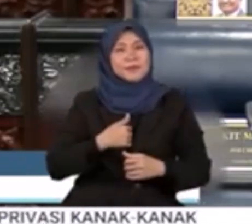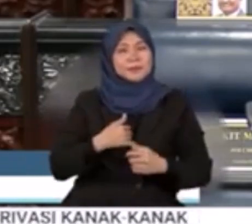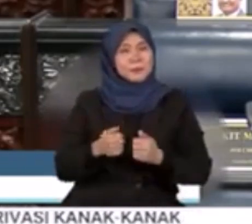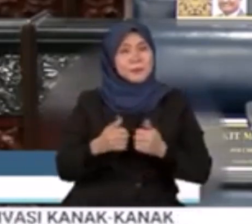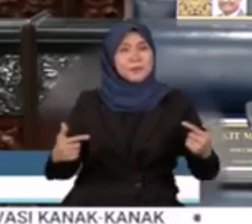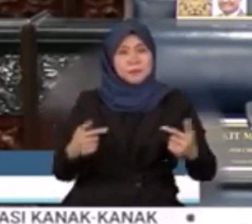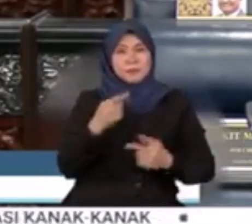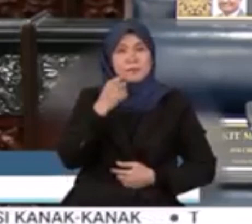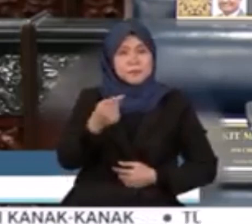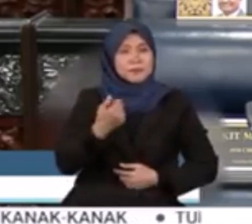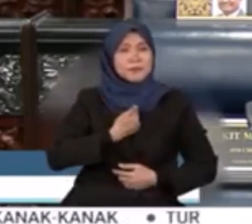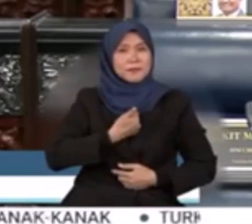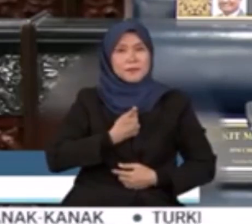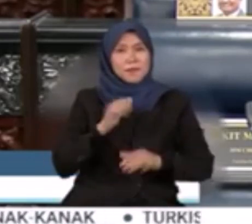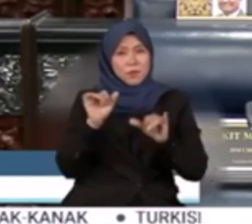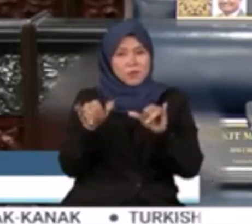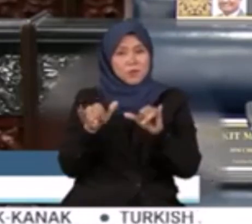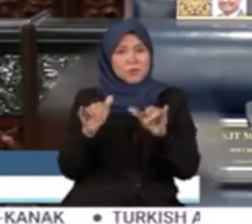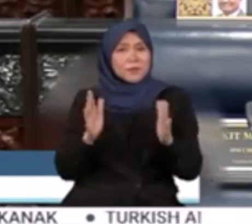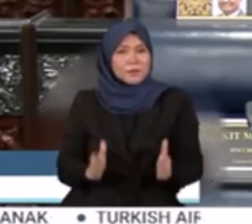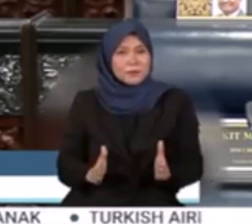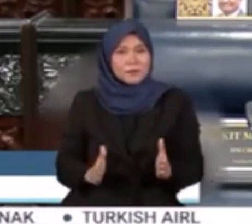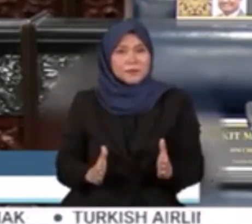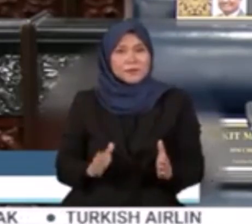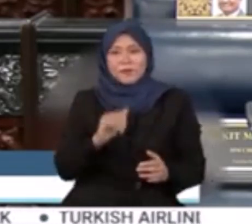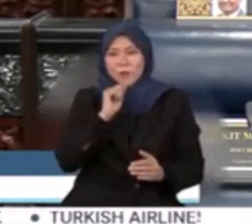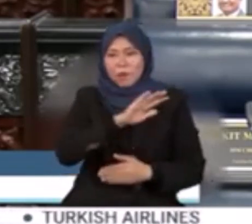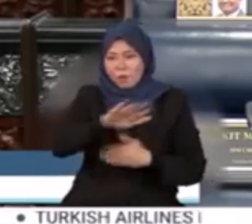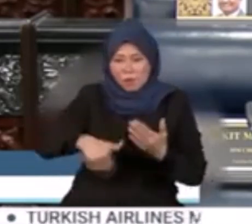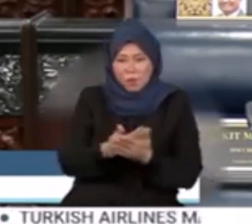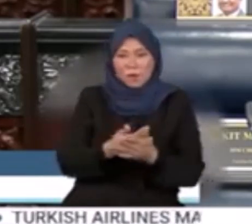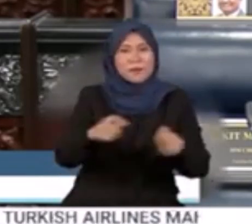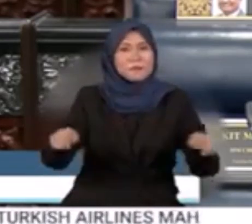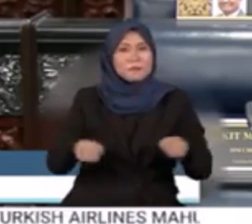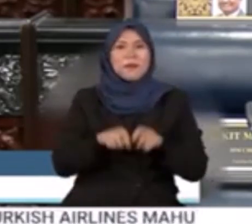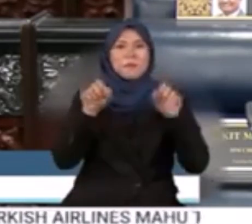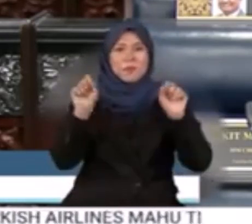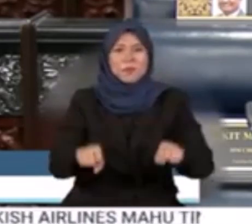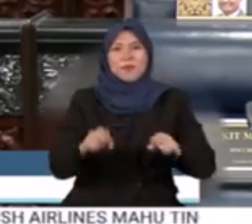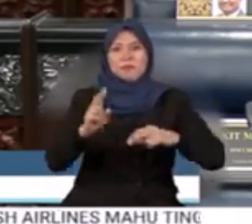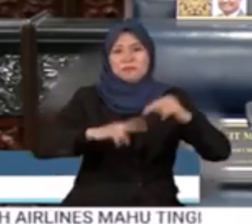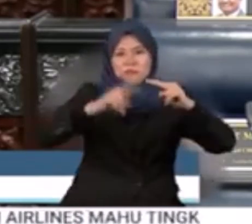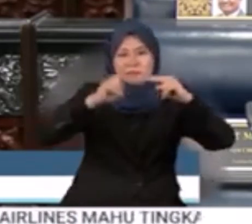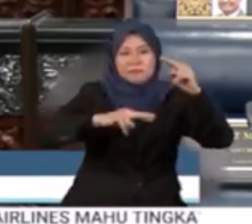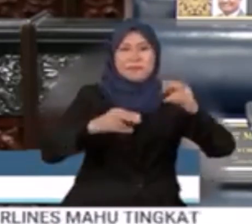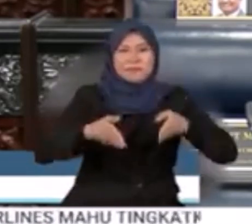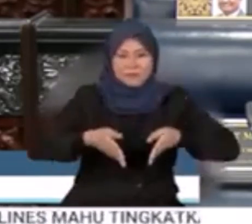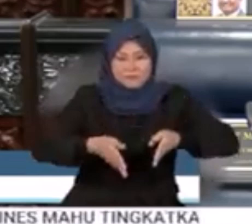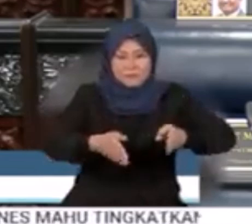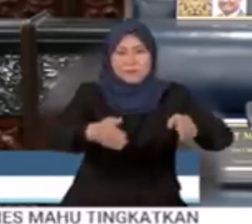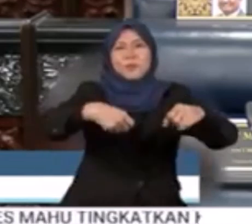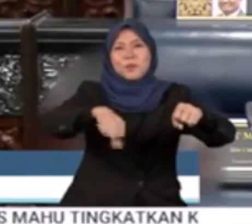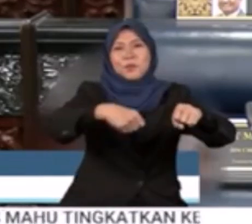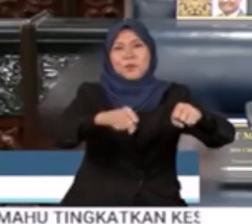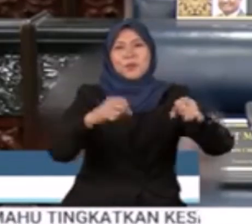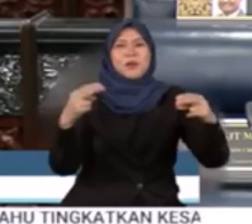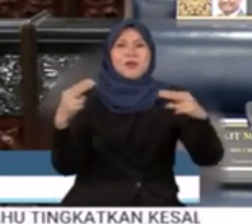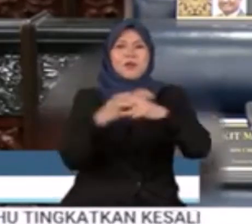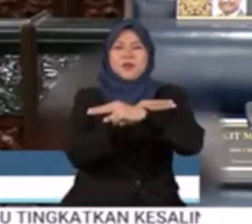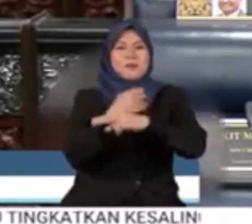mengatakan saya sendiri seorang jurutera tidak semua tempat mesti boleh buat laluan motosikal on the highway.